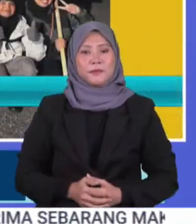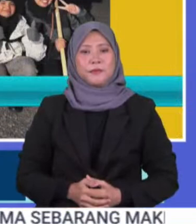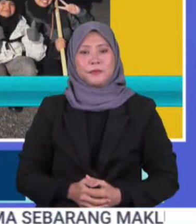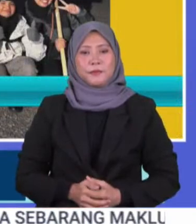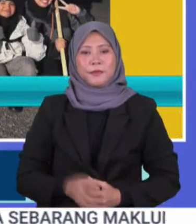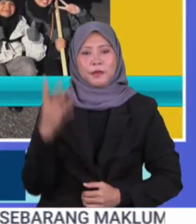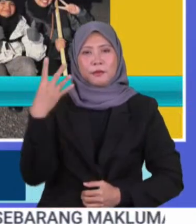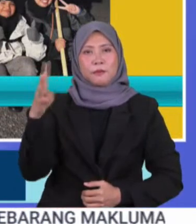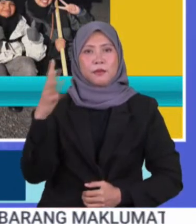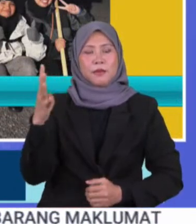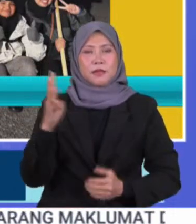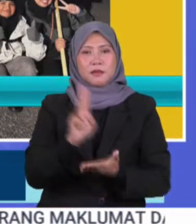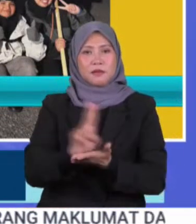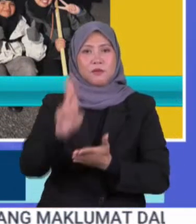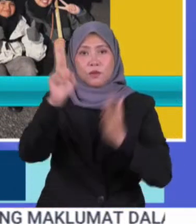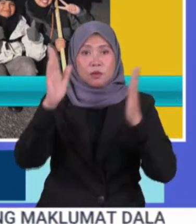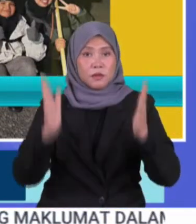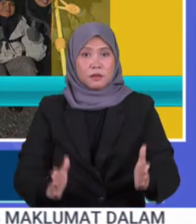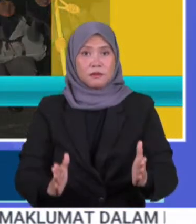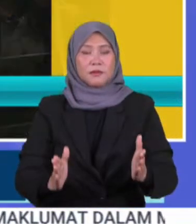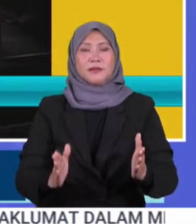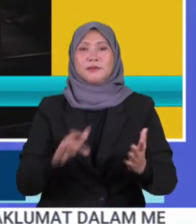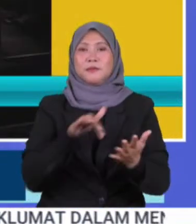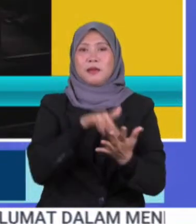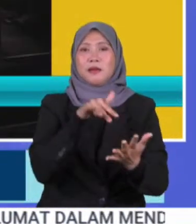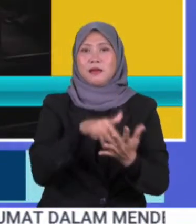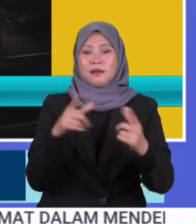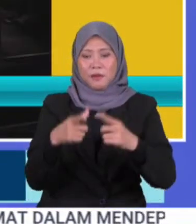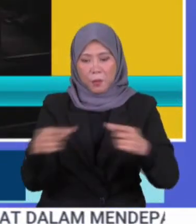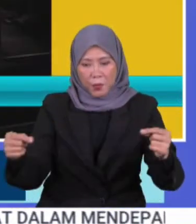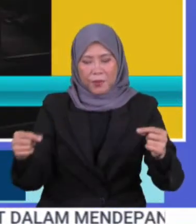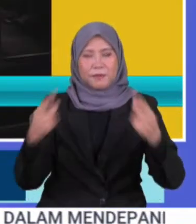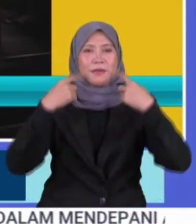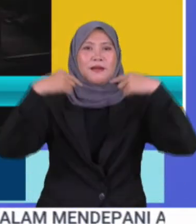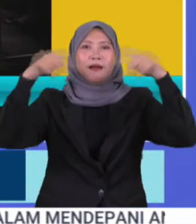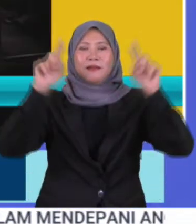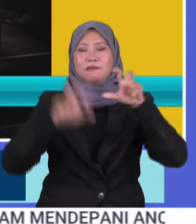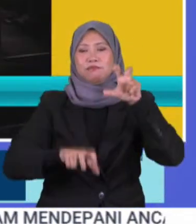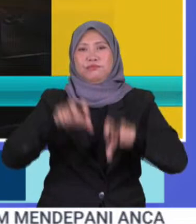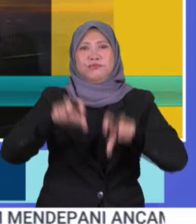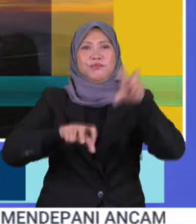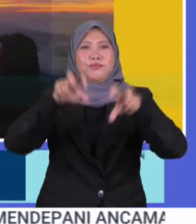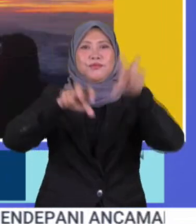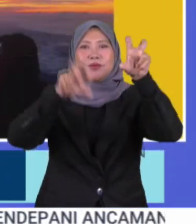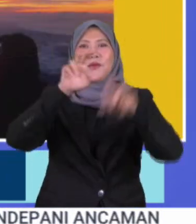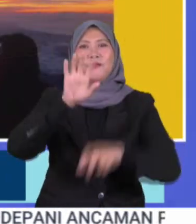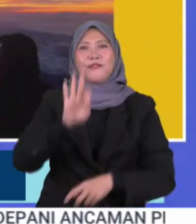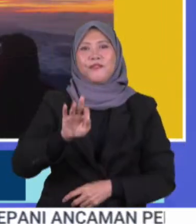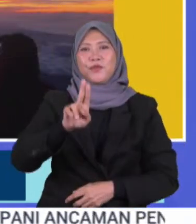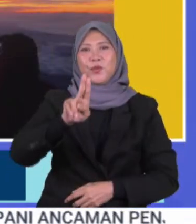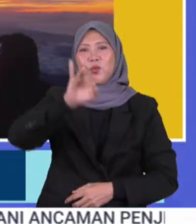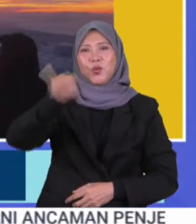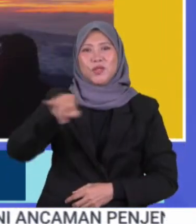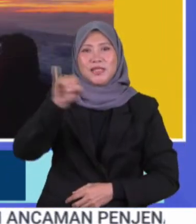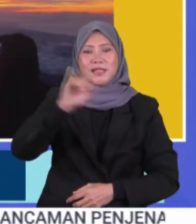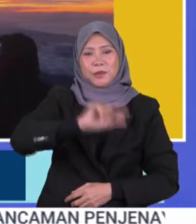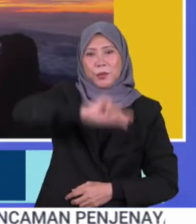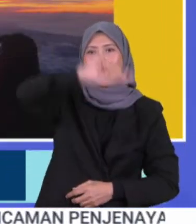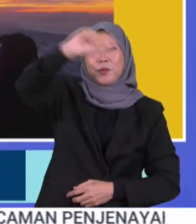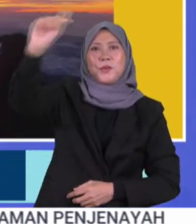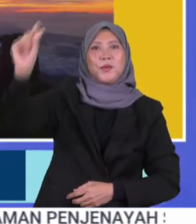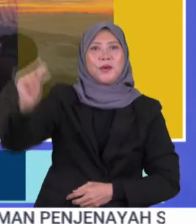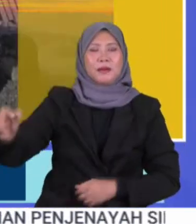14 mahasiswa Malaysia yang kini menuntut di Jepun berjaya menawan Gunung Fuji dengan membawa semangat untuk